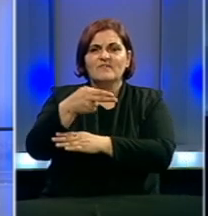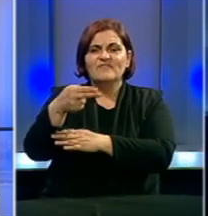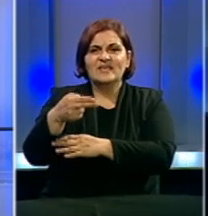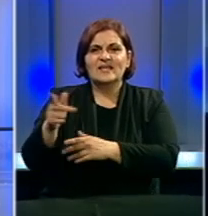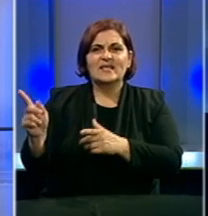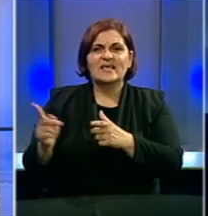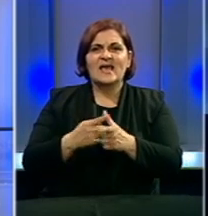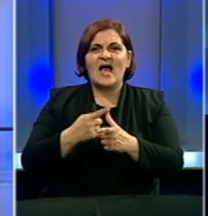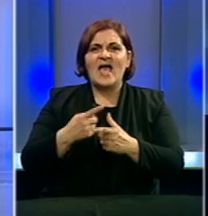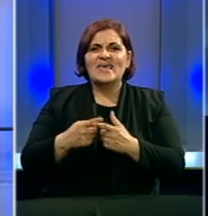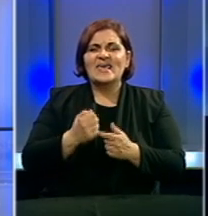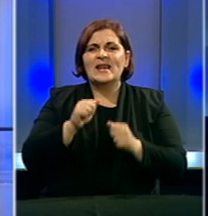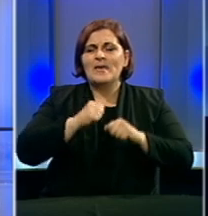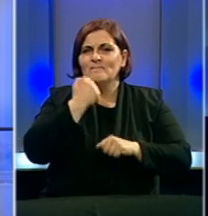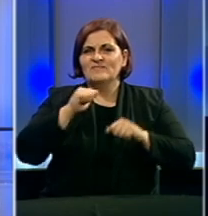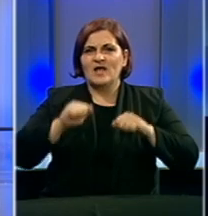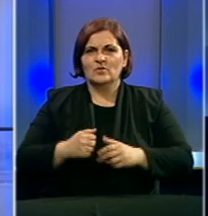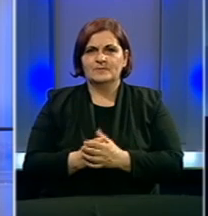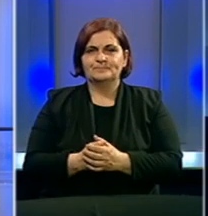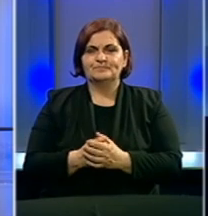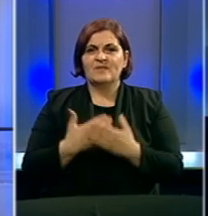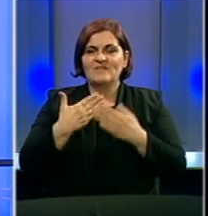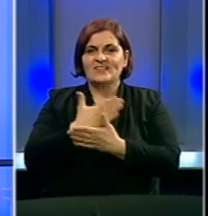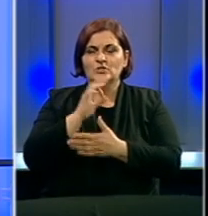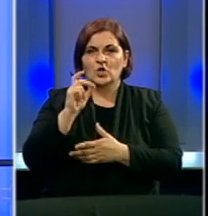ili preduzetnika. Hvala Zorica.